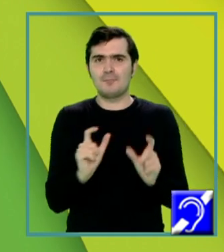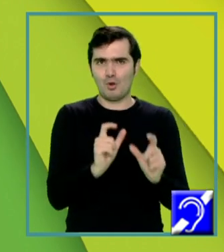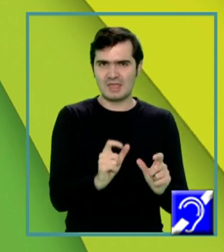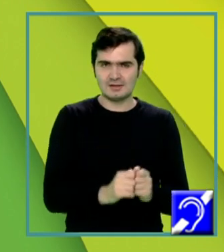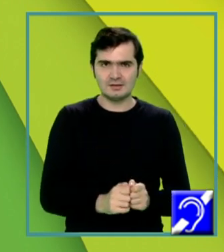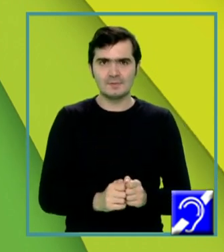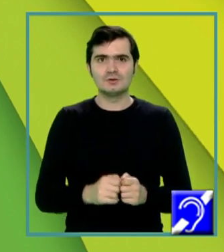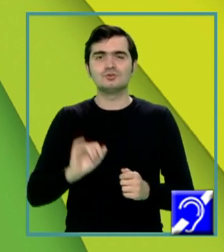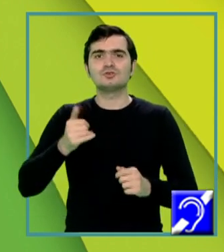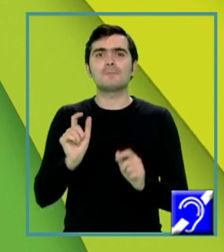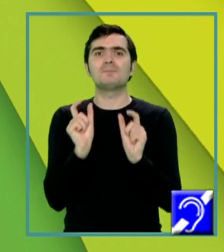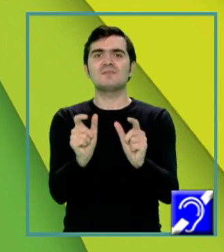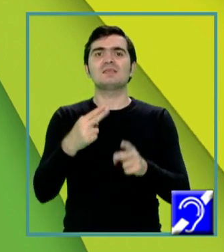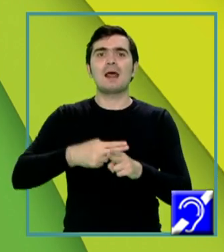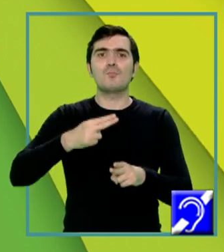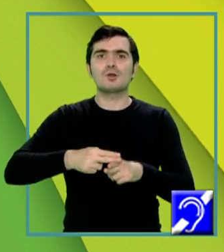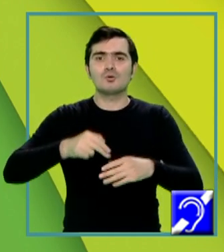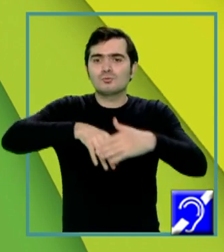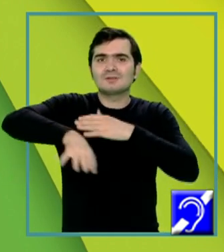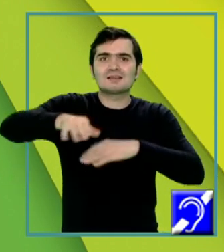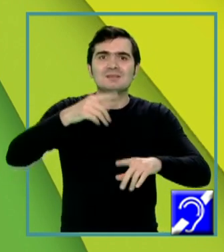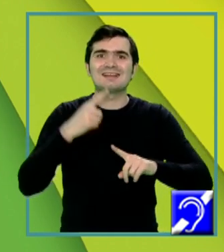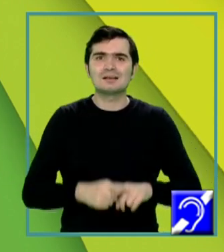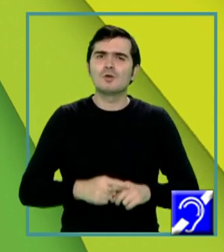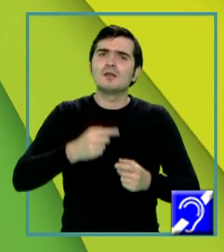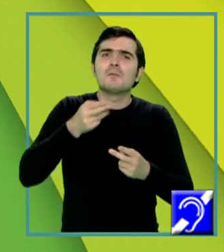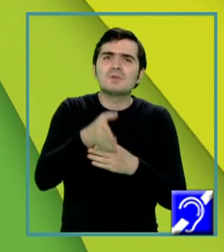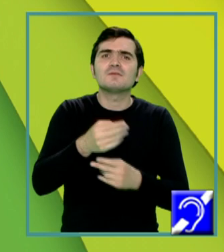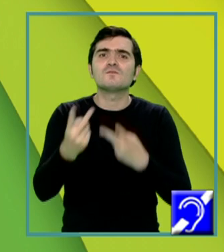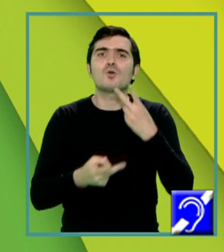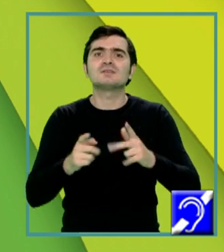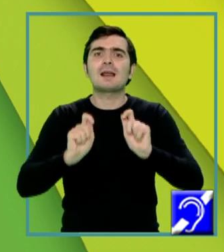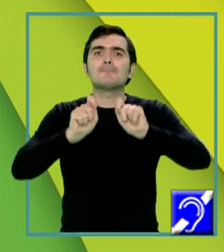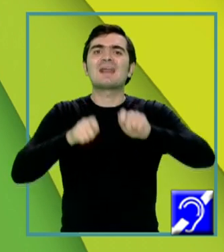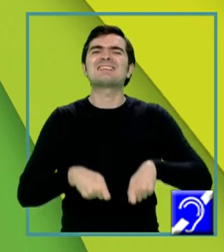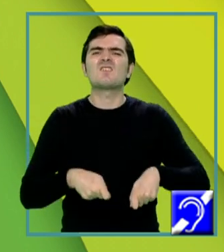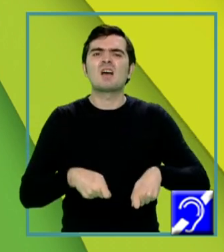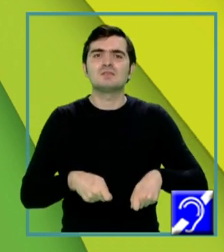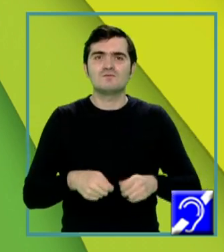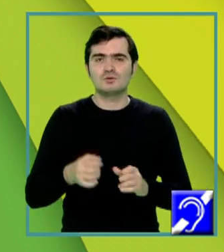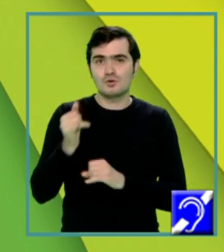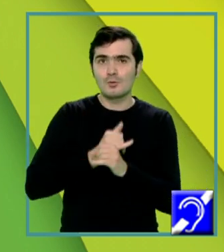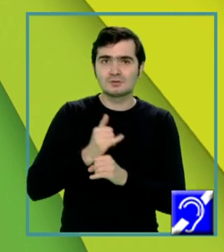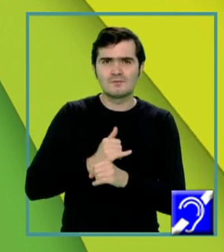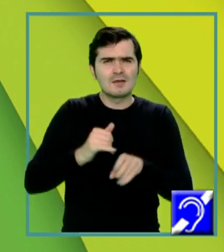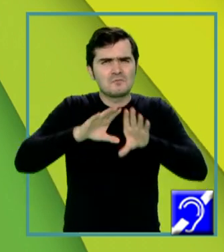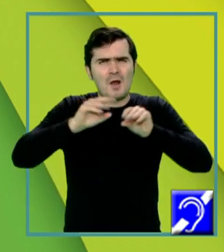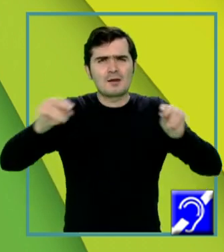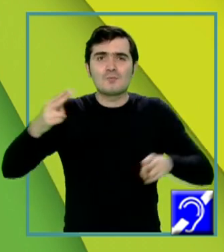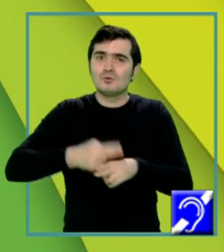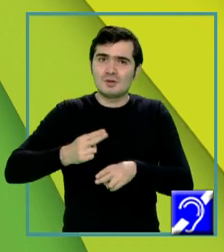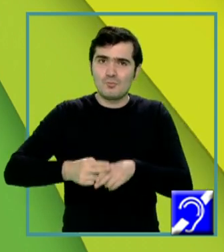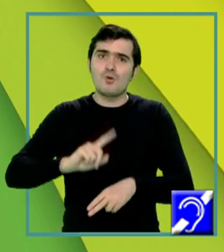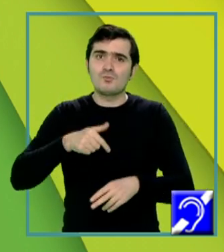bolilor cu transmitere sexuală prin folosirea prezervativului pentru că, observați, sunt foarte multe boli care se pot